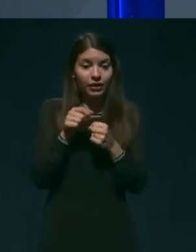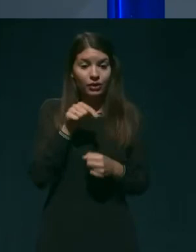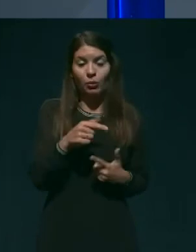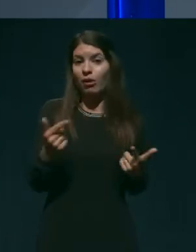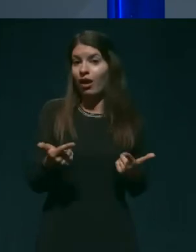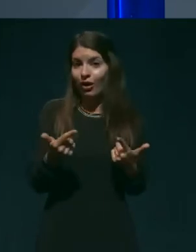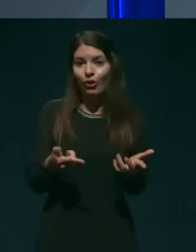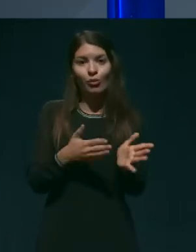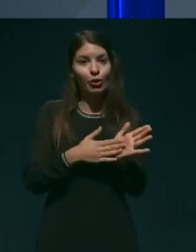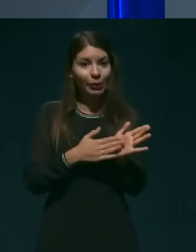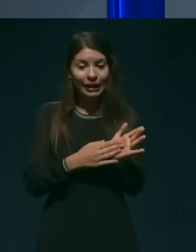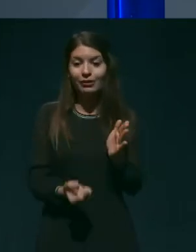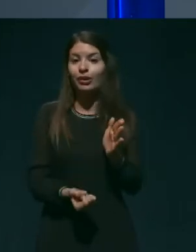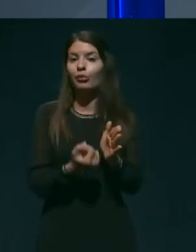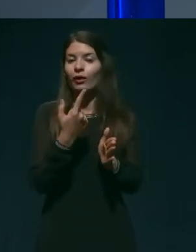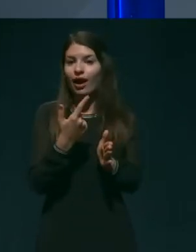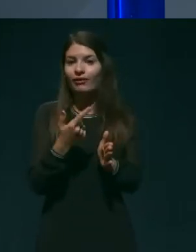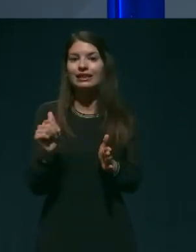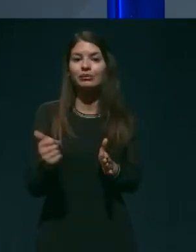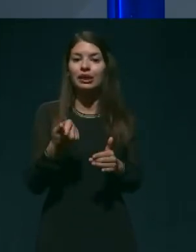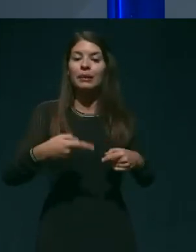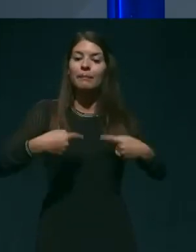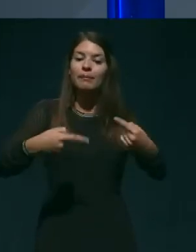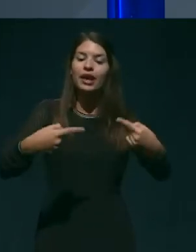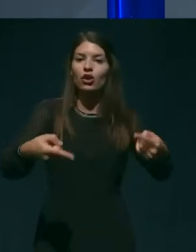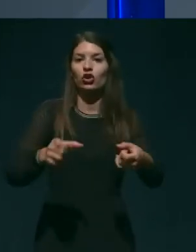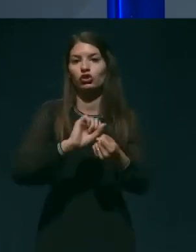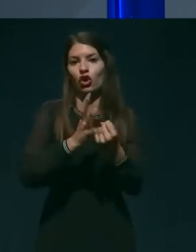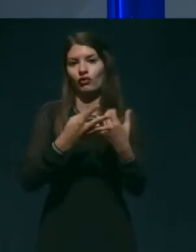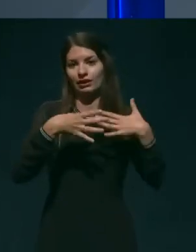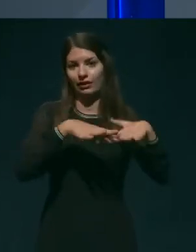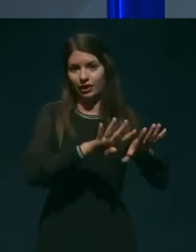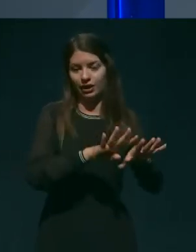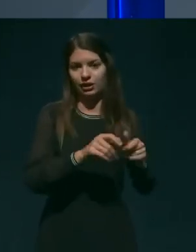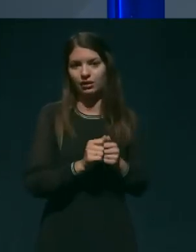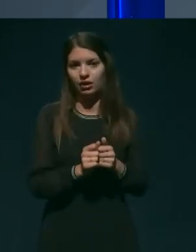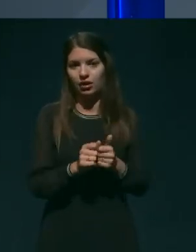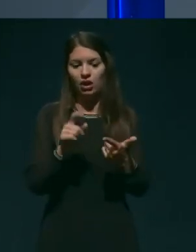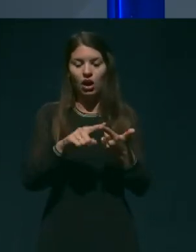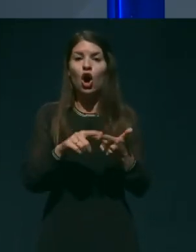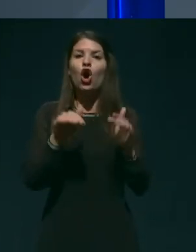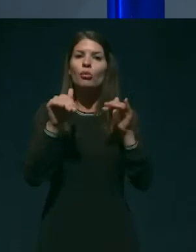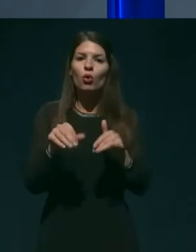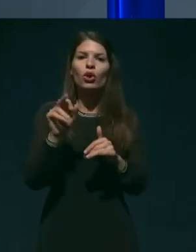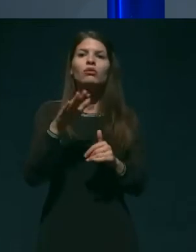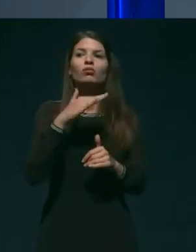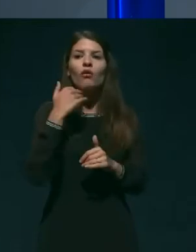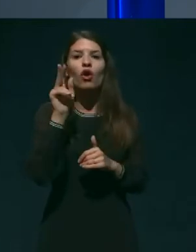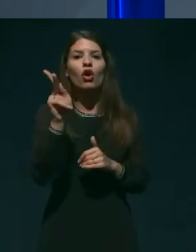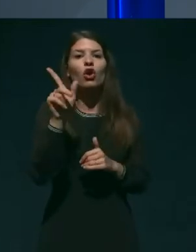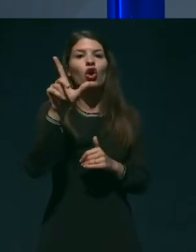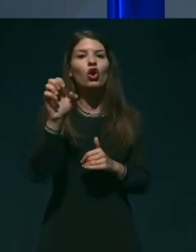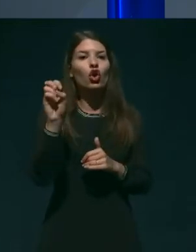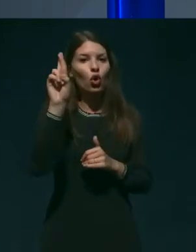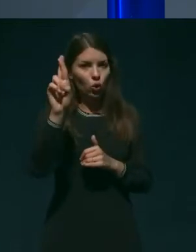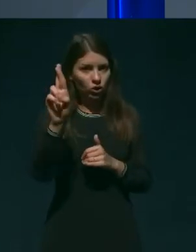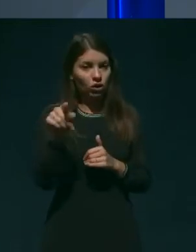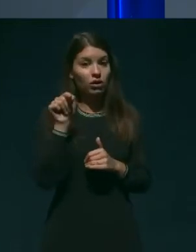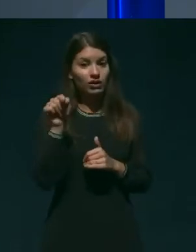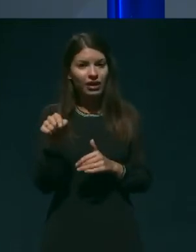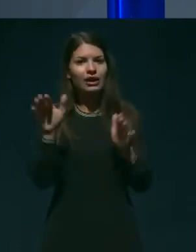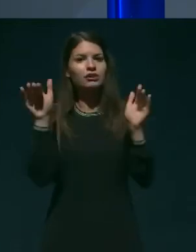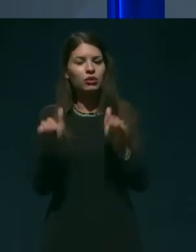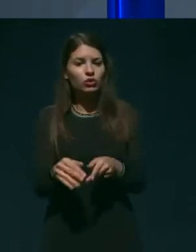prihajalo do prenosa virusa. Potem je treba zagotavljati kloriranost vode, ki zmanjšuje možnost